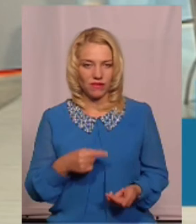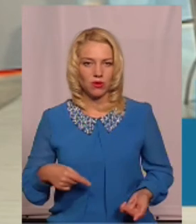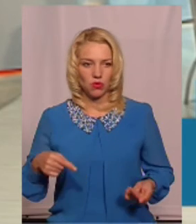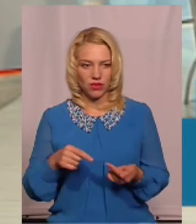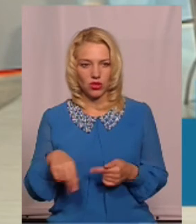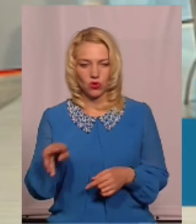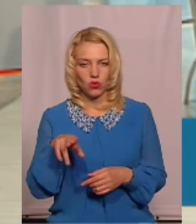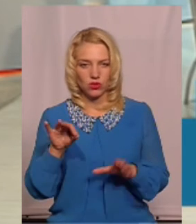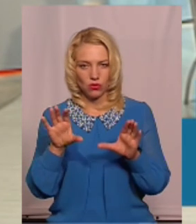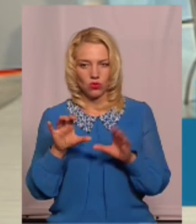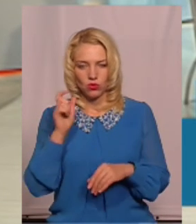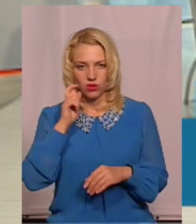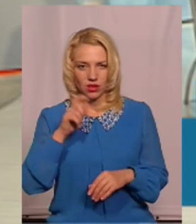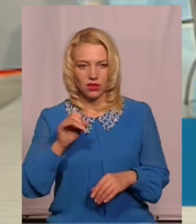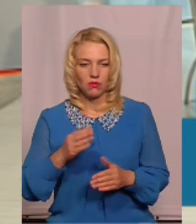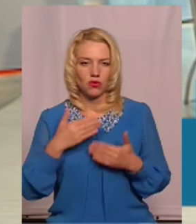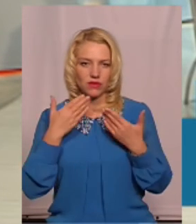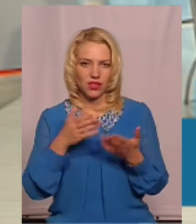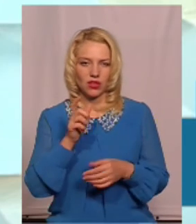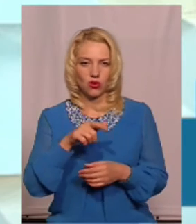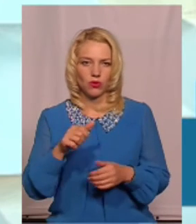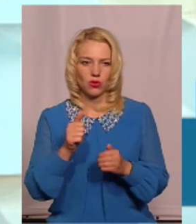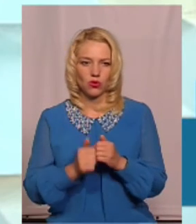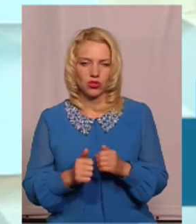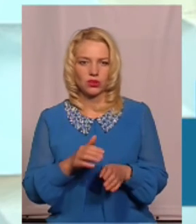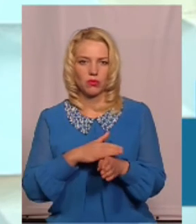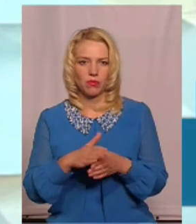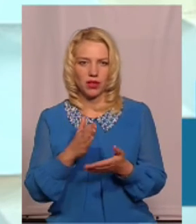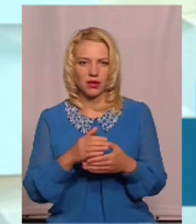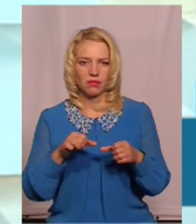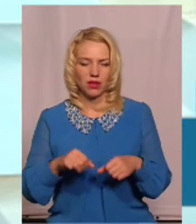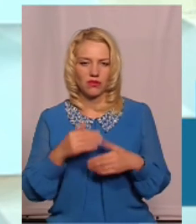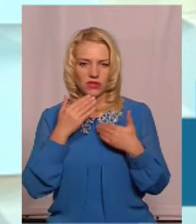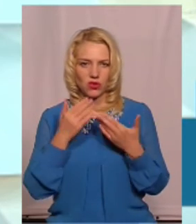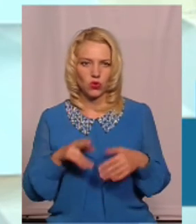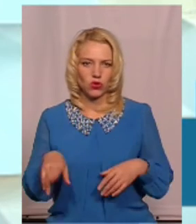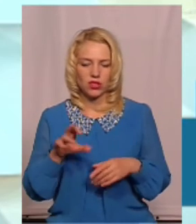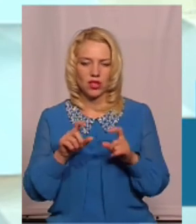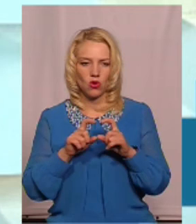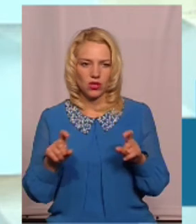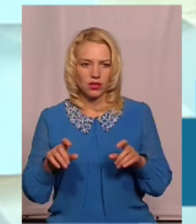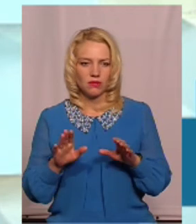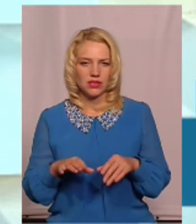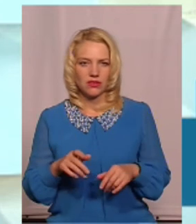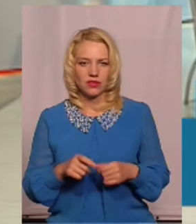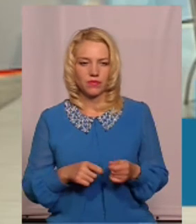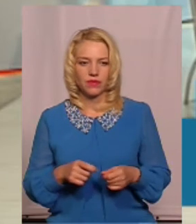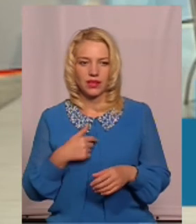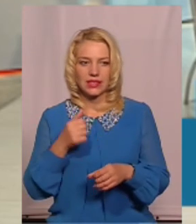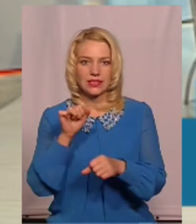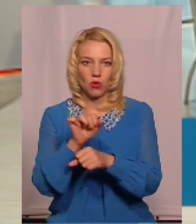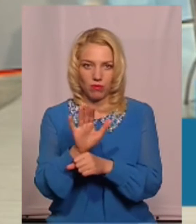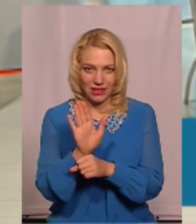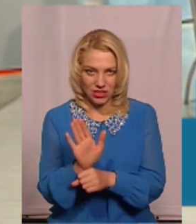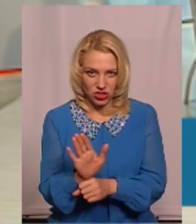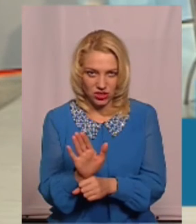до закону України про зведення громадян, кожен абсолютно має право звернутися до органів міста власного. Ми я вас зараз зупиню, перед цим